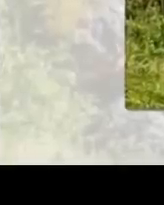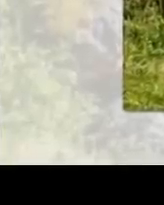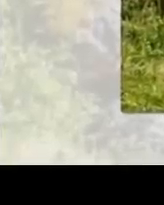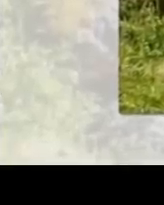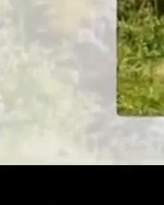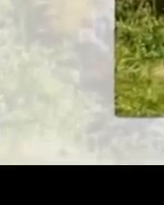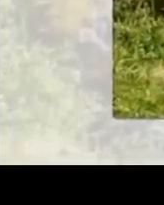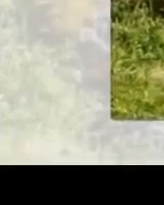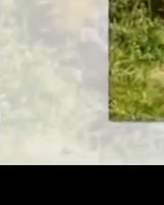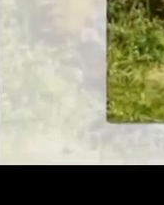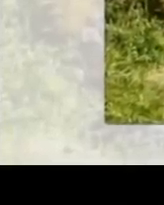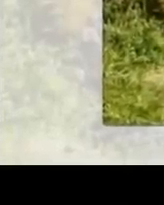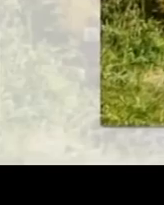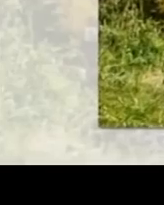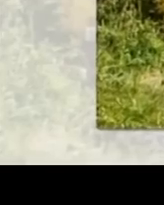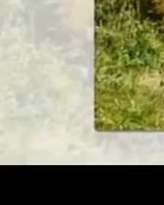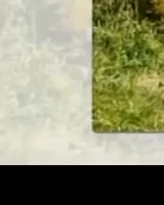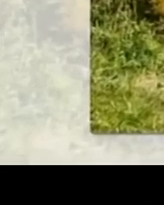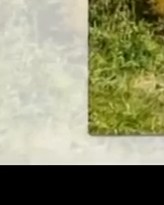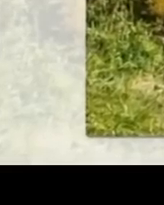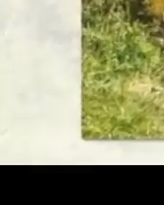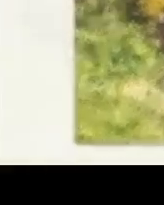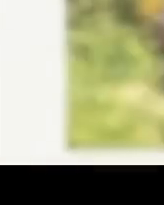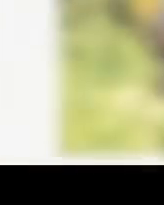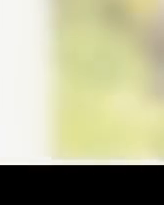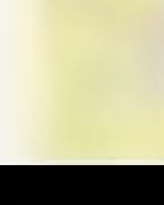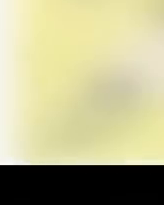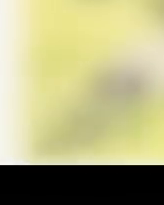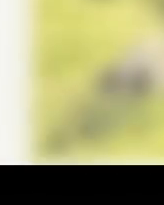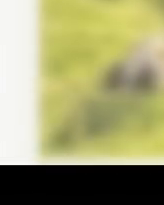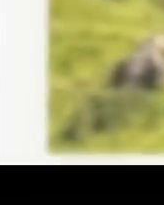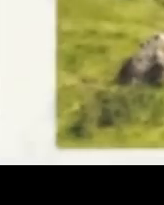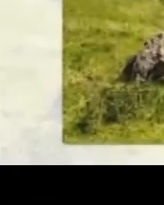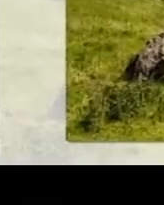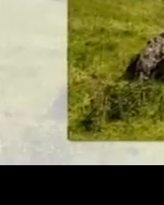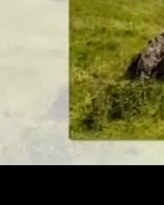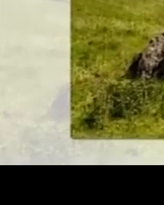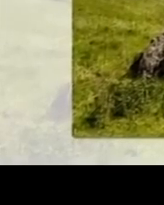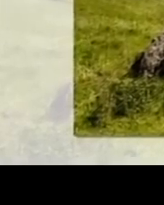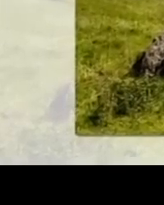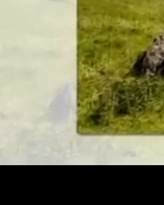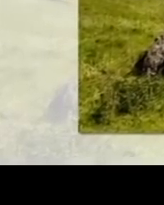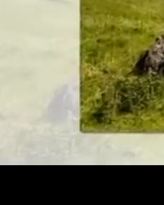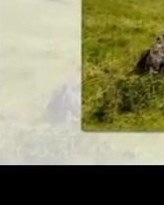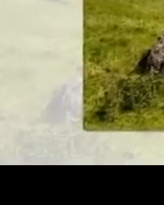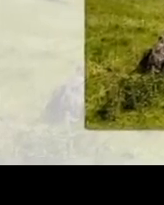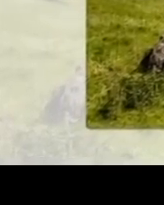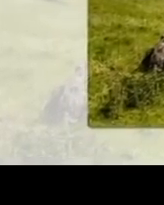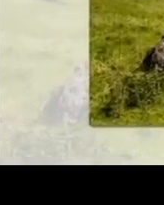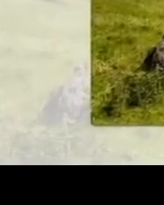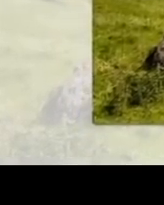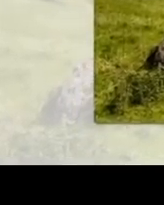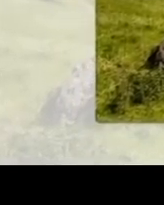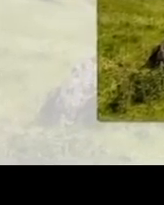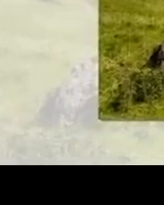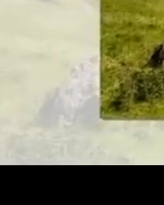Хмельниччина більшості мало відома, як земля курганів. Разом з тим, межах найбільшого в Україні національного природного заповідника «Подільські Товтри»,